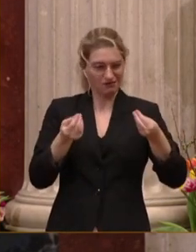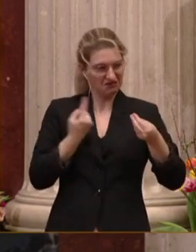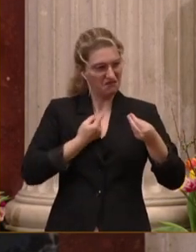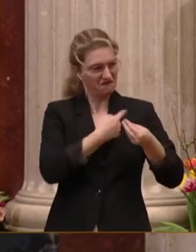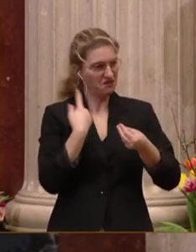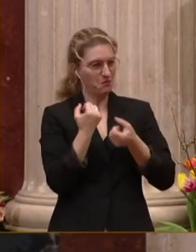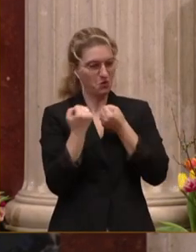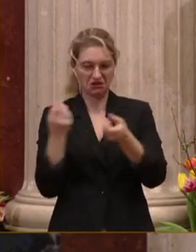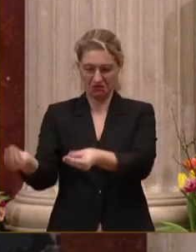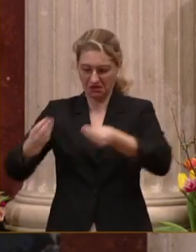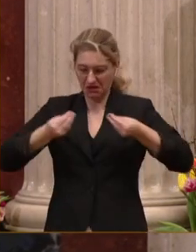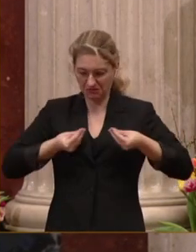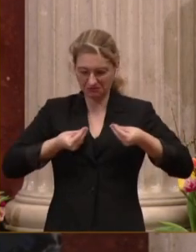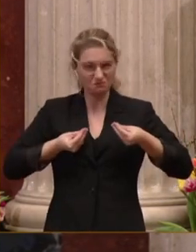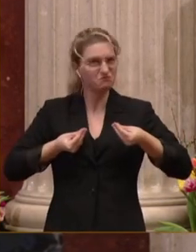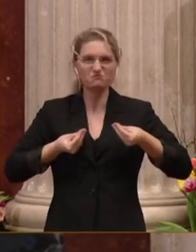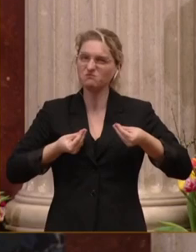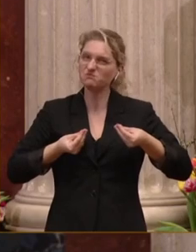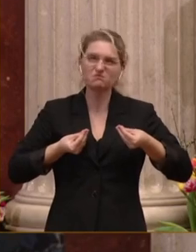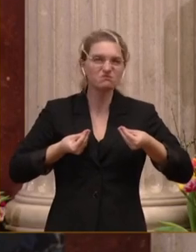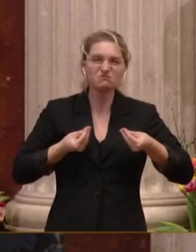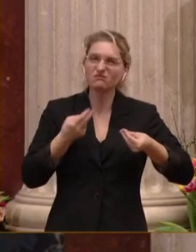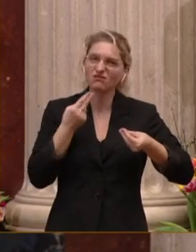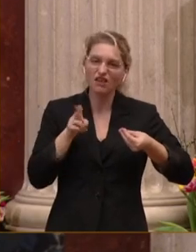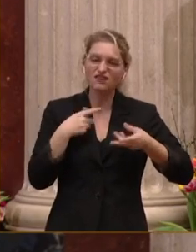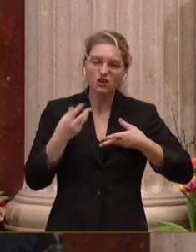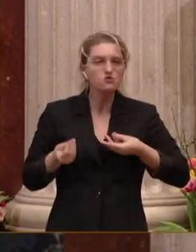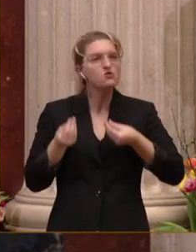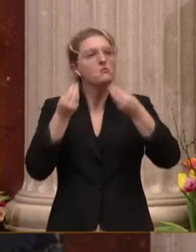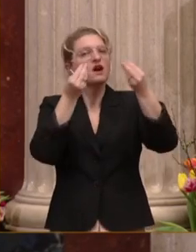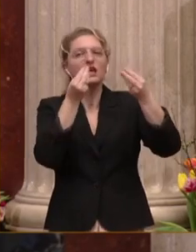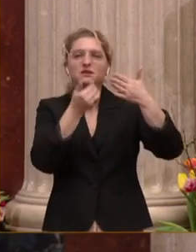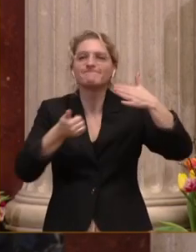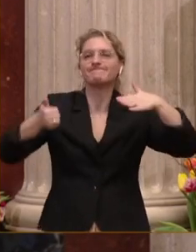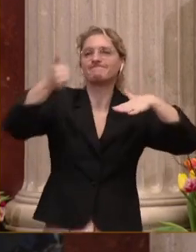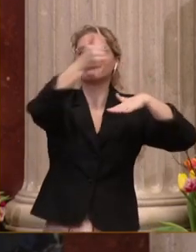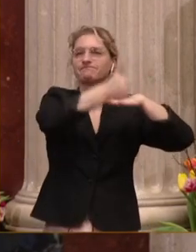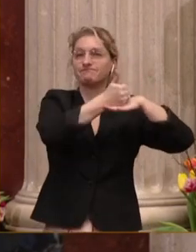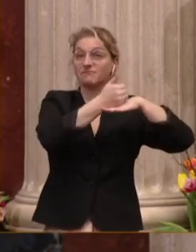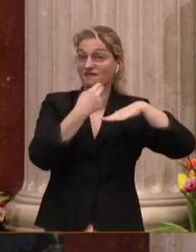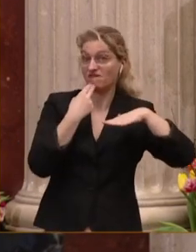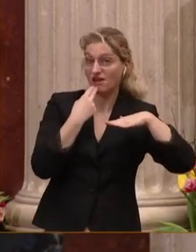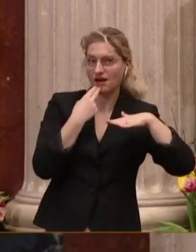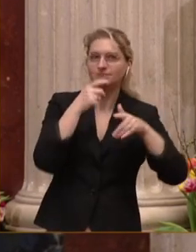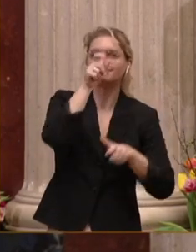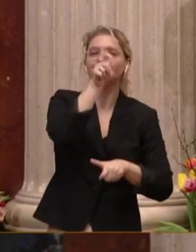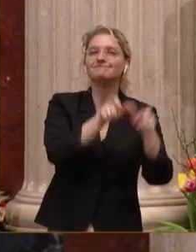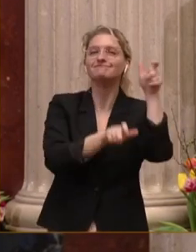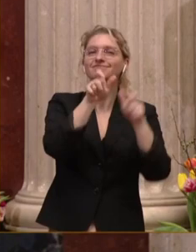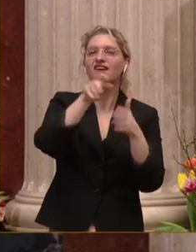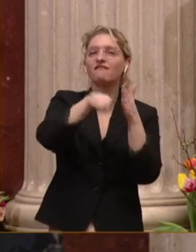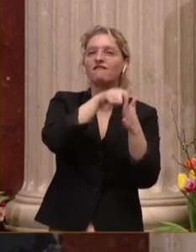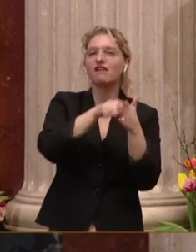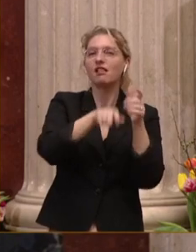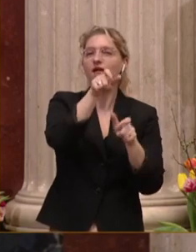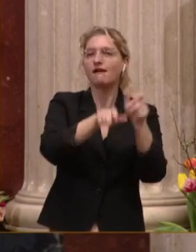Politik. Wir übergeben es dem Souverän, den Wählerinnen und Wählern. Es ist Ihr Haus.